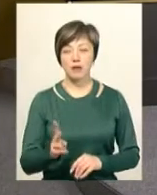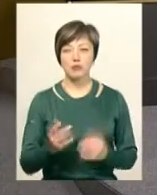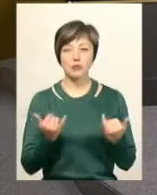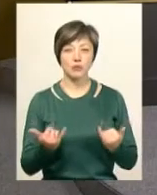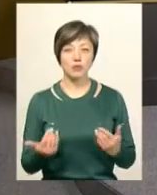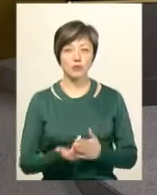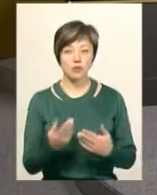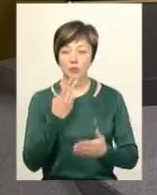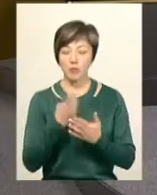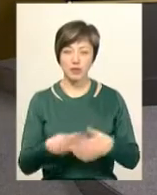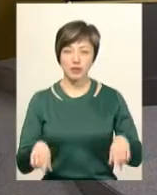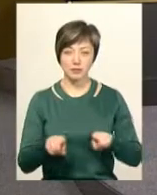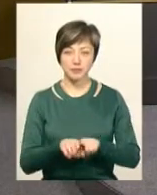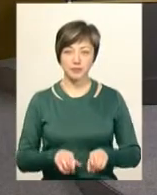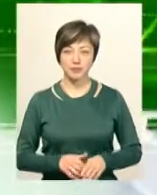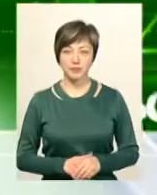Сьогодні випуск ви побачите.